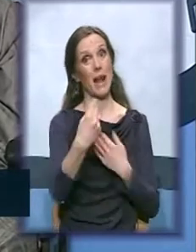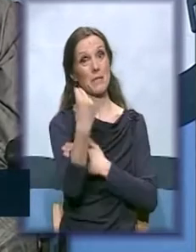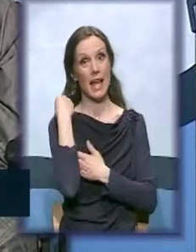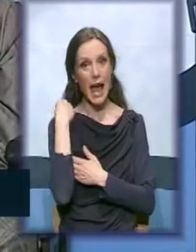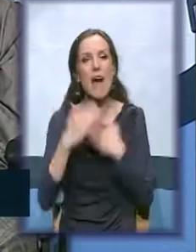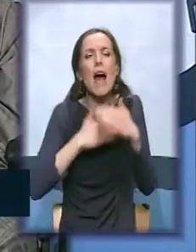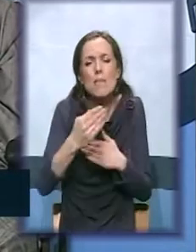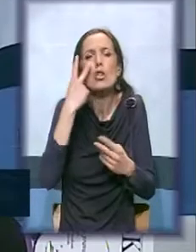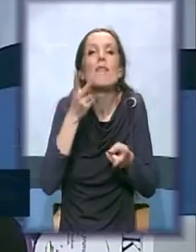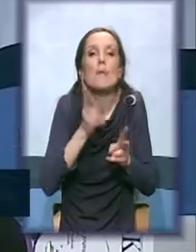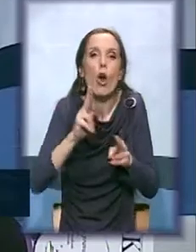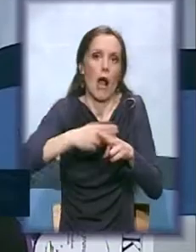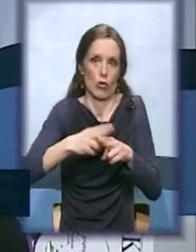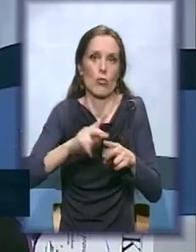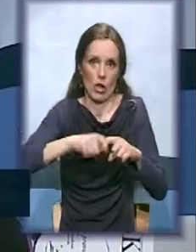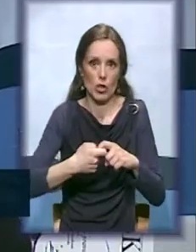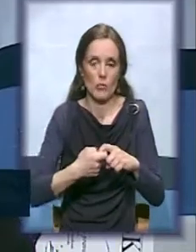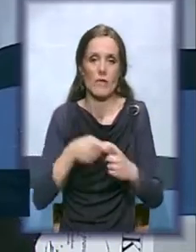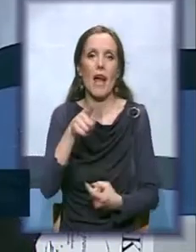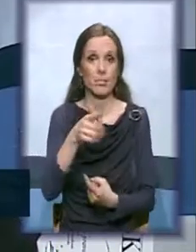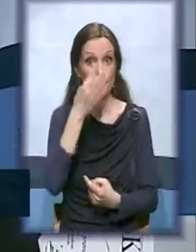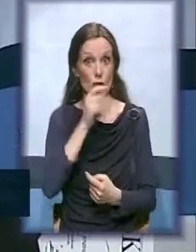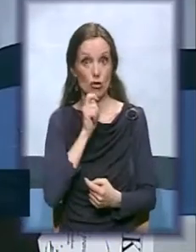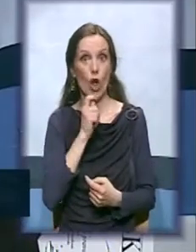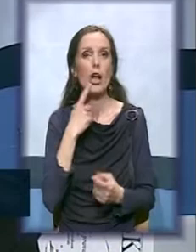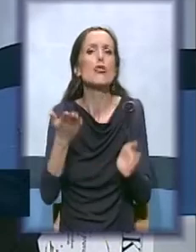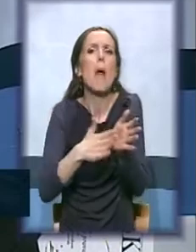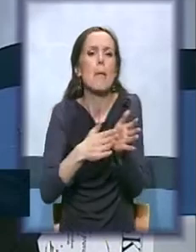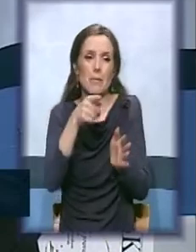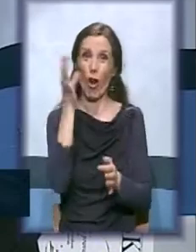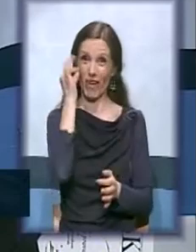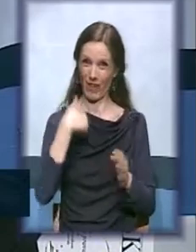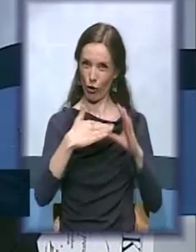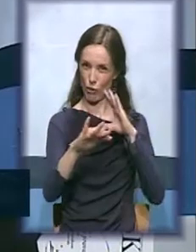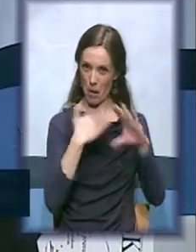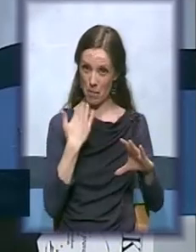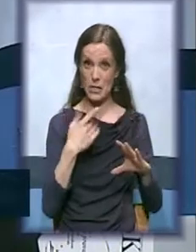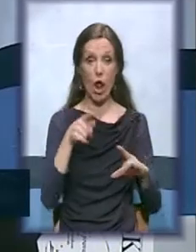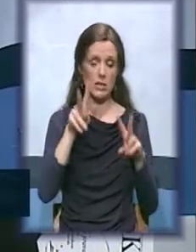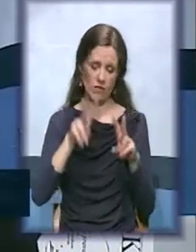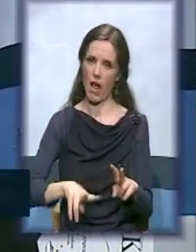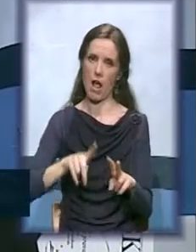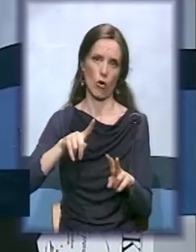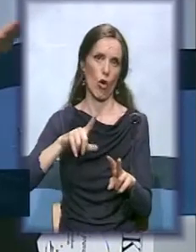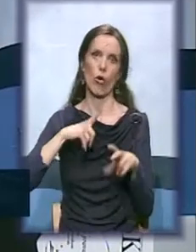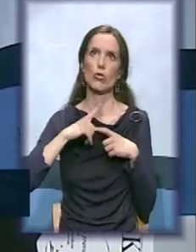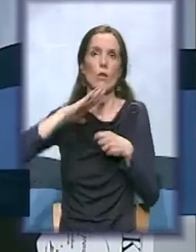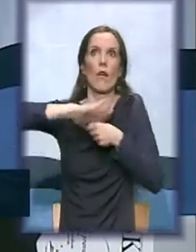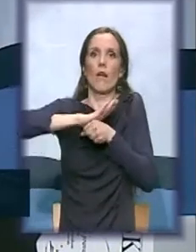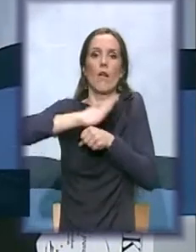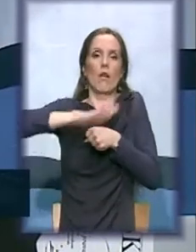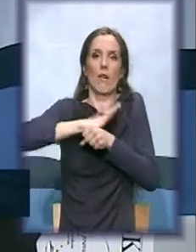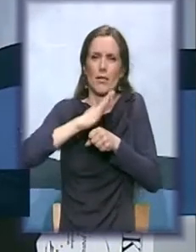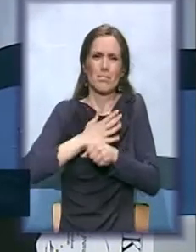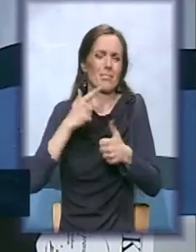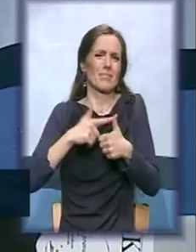mi spavljati. A što radi, na primjer, evo, ova devojka koja trpi nasilje, baš nasilje i